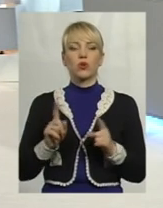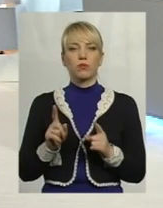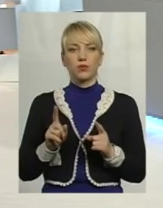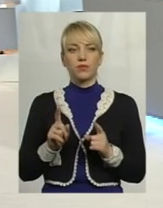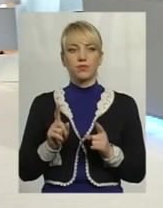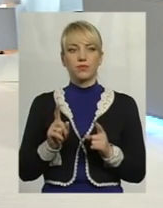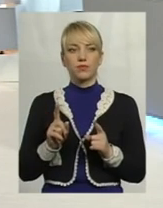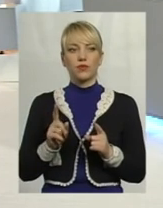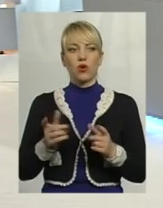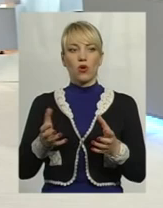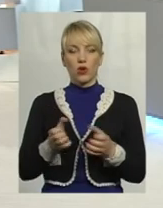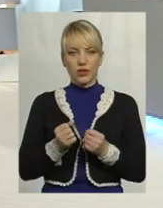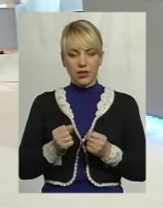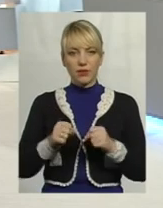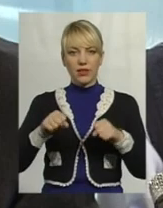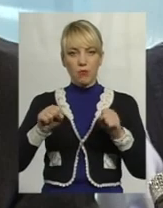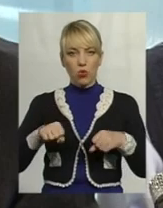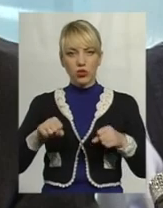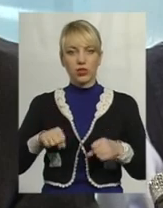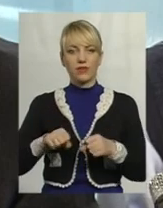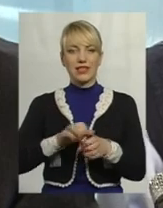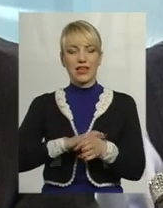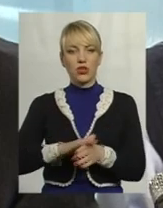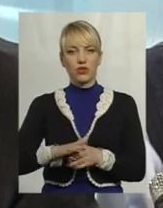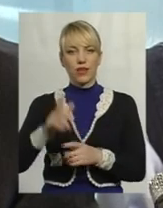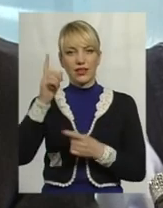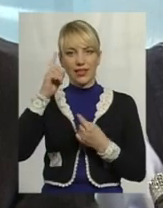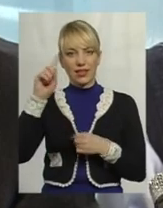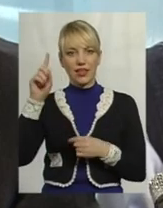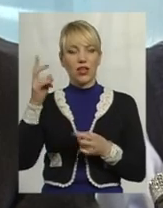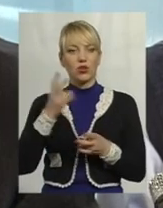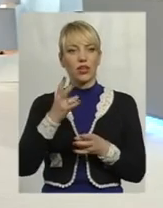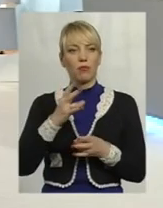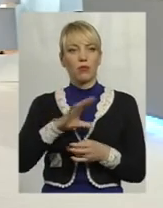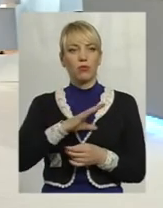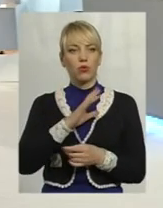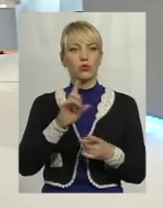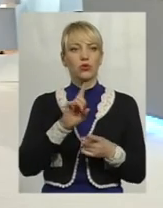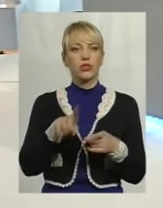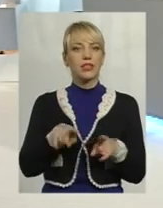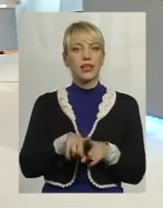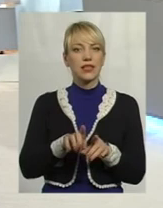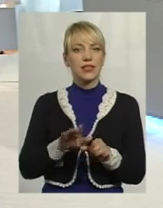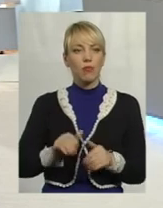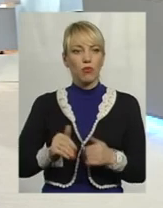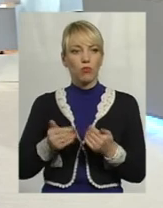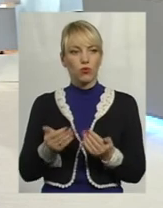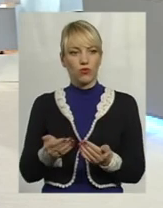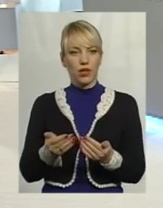Щоб отримати можливість реалізувати ідею, треба було щось таке запропонувати